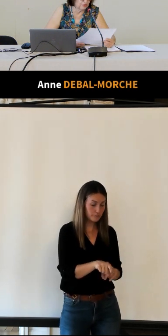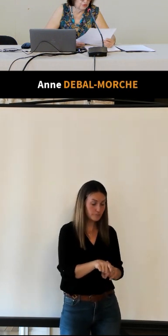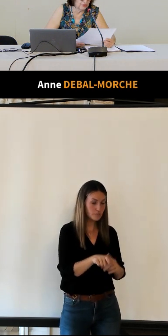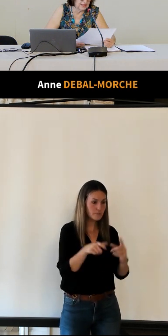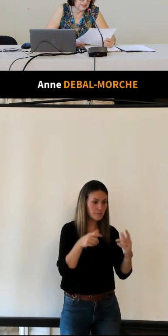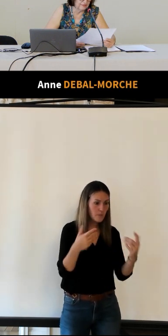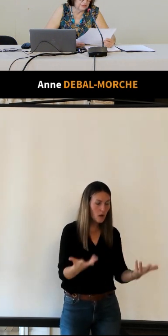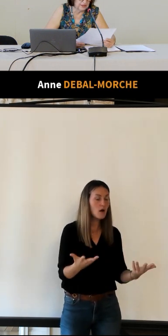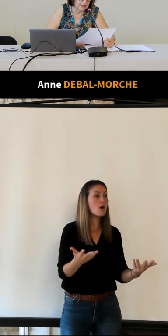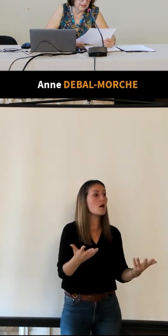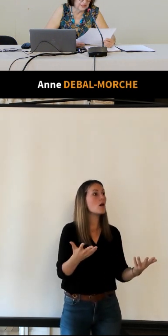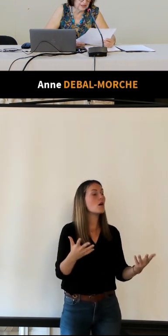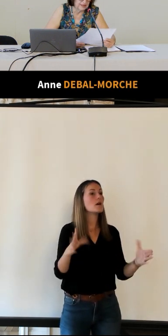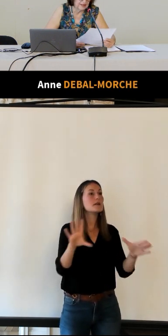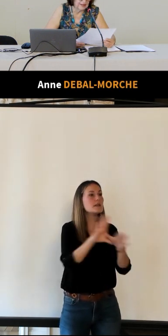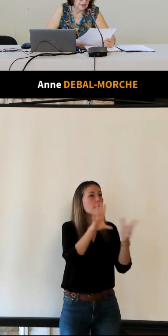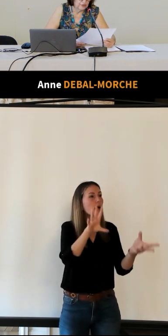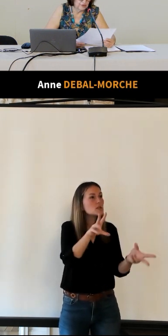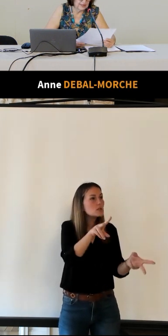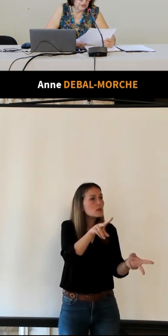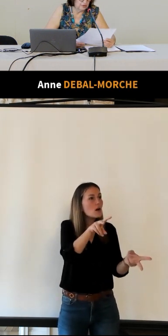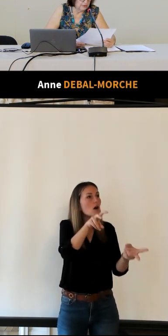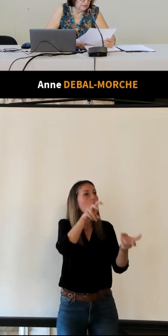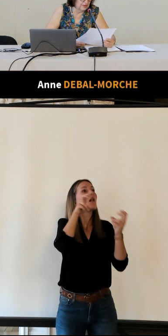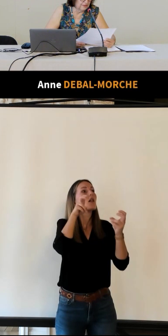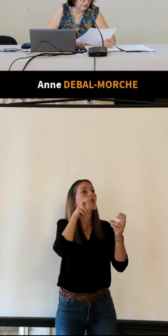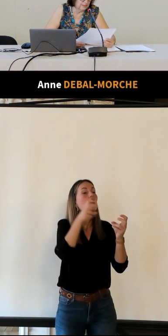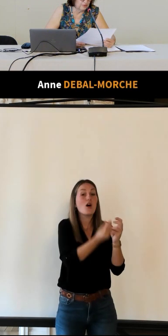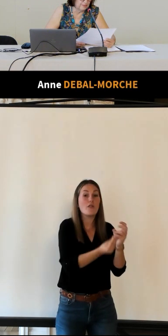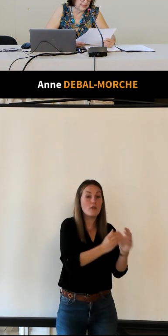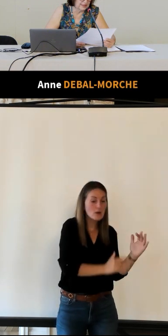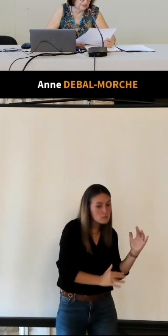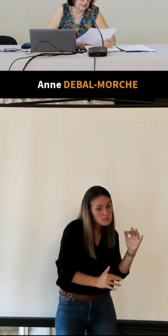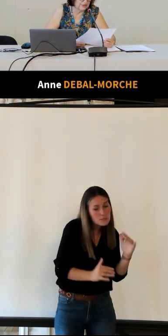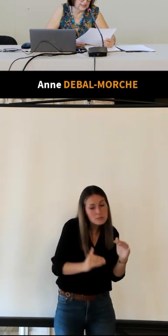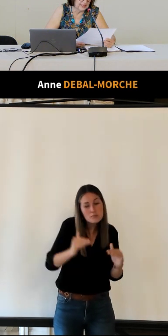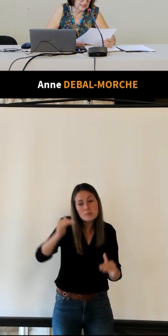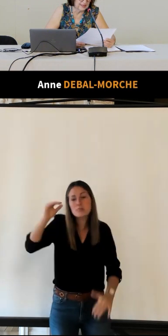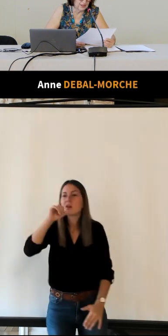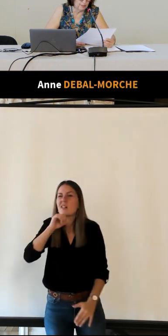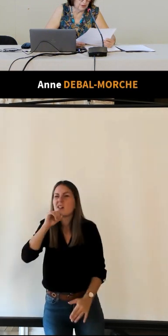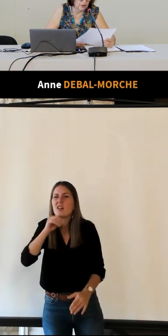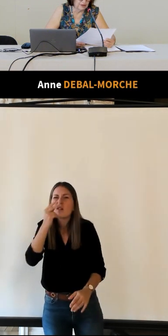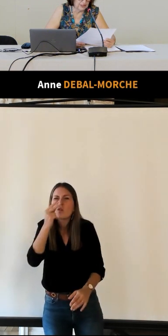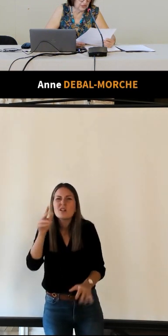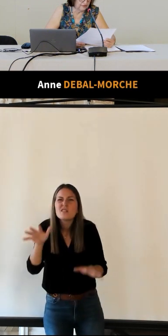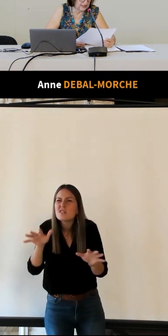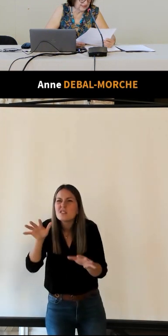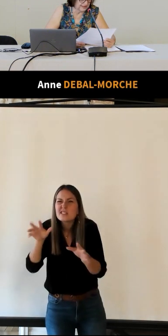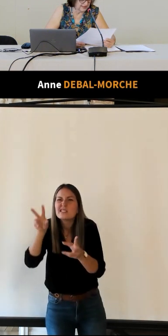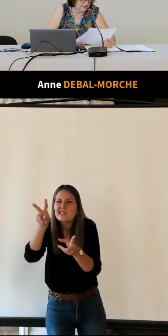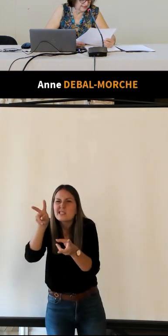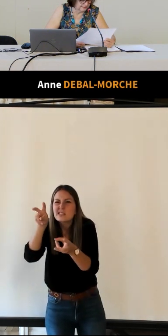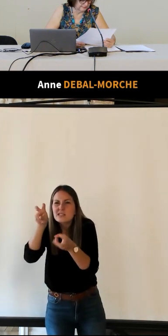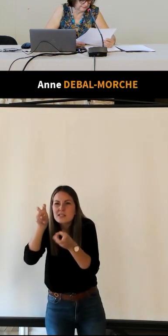de ce que signifie une image jusqu'à celui où la vue la plus basse de la vieillesse peut encore déchiffrer